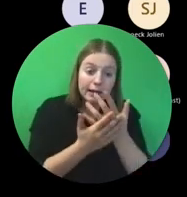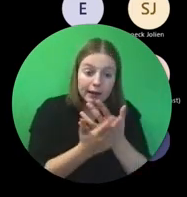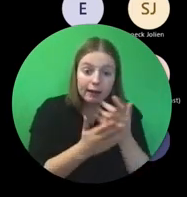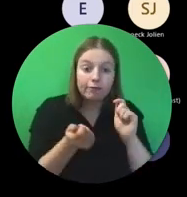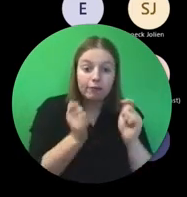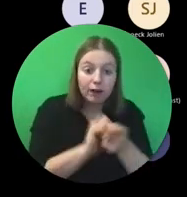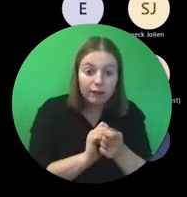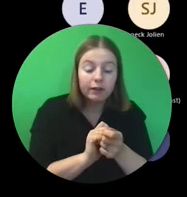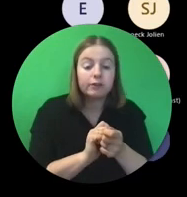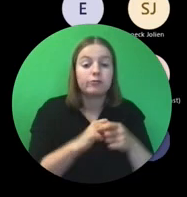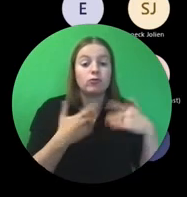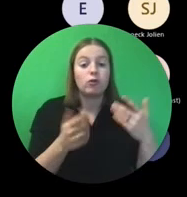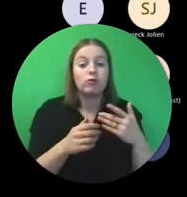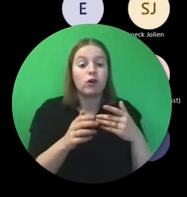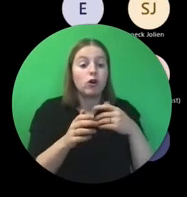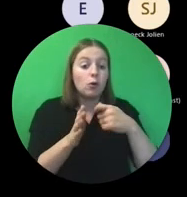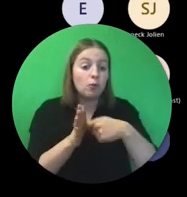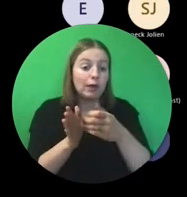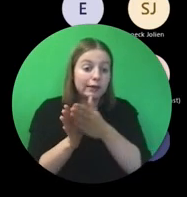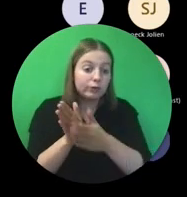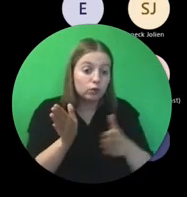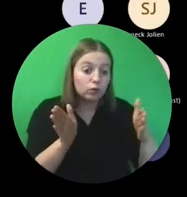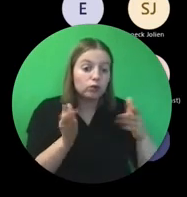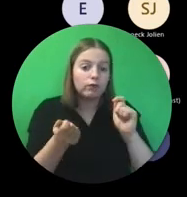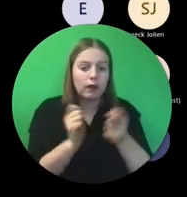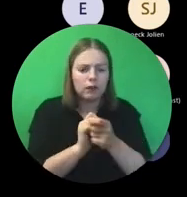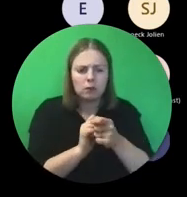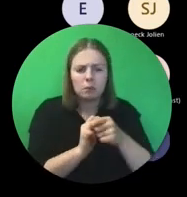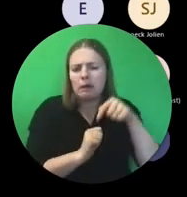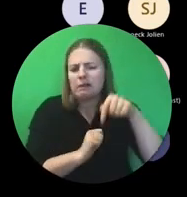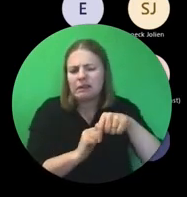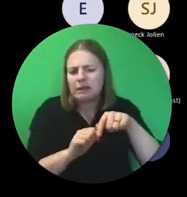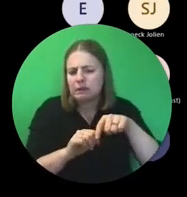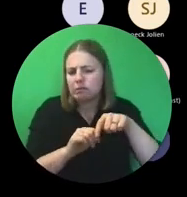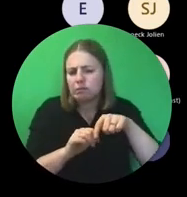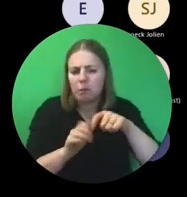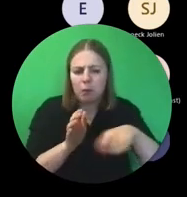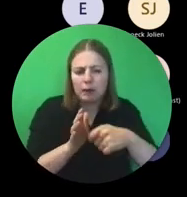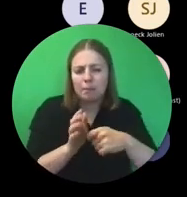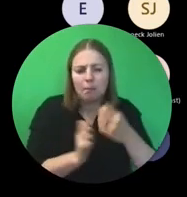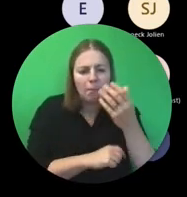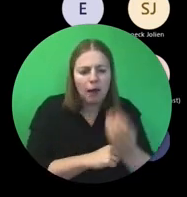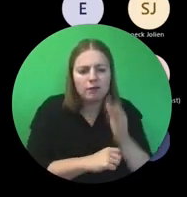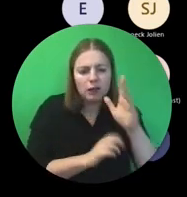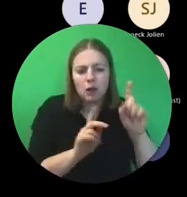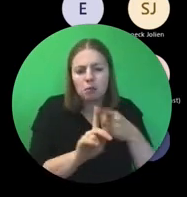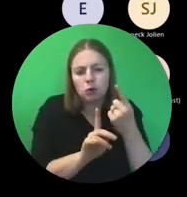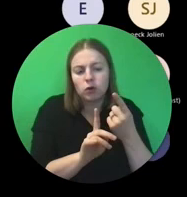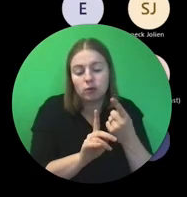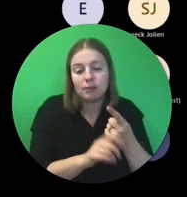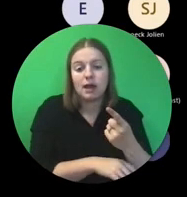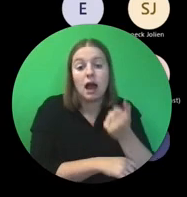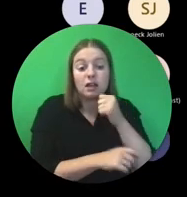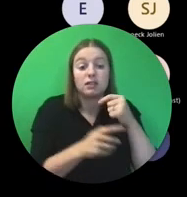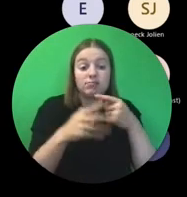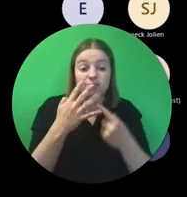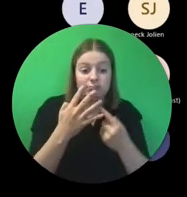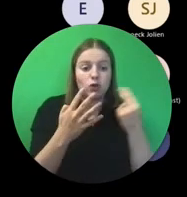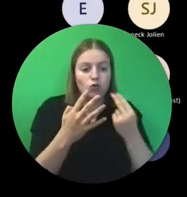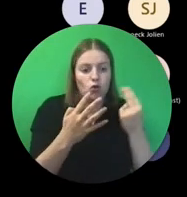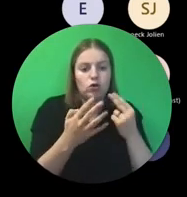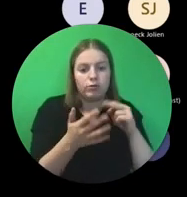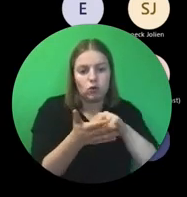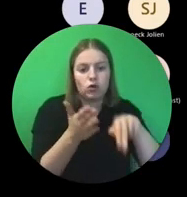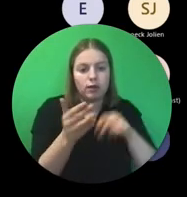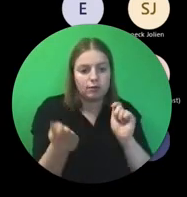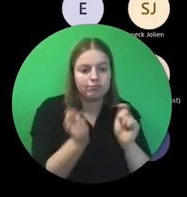Bankrekeningnummer, projectuur, normaal gezien zeer uitzonderlijk in dit soort projecten. Vergt allemaal contractwijzigingen. Dat is